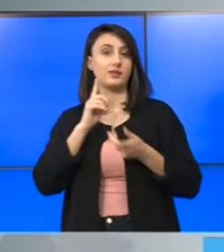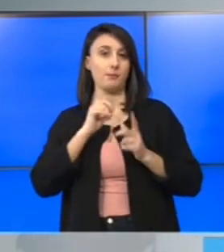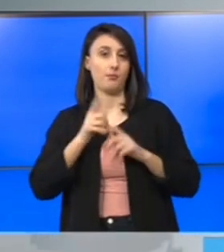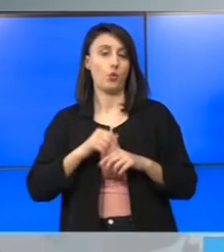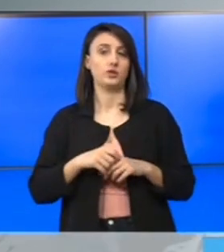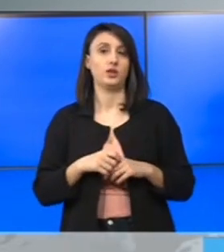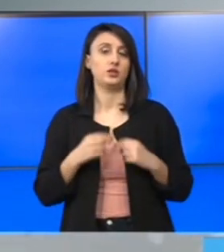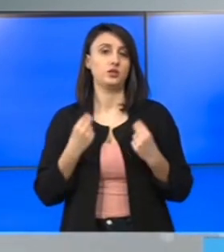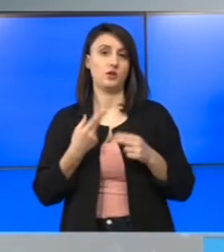foarte vădit.